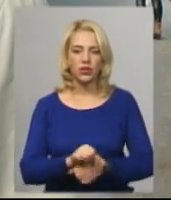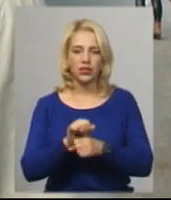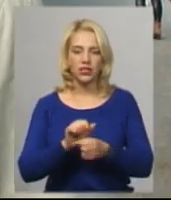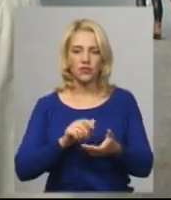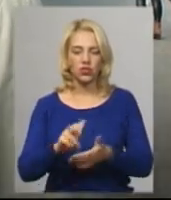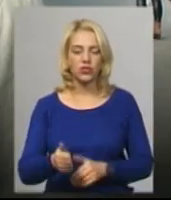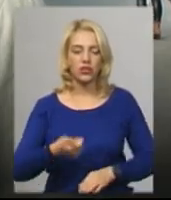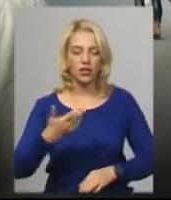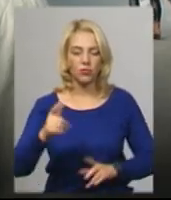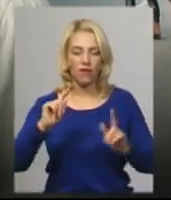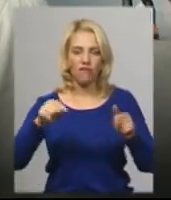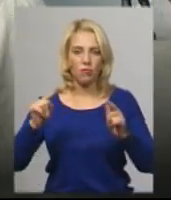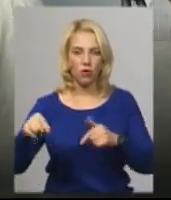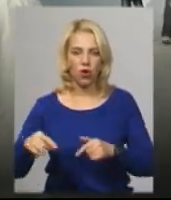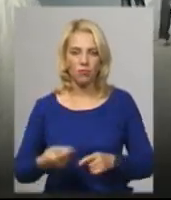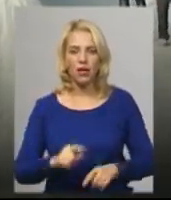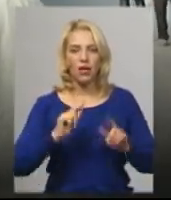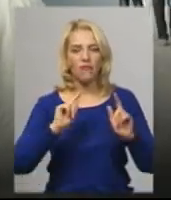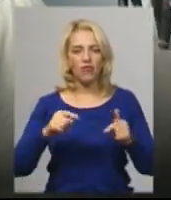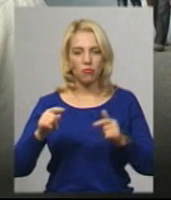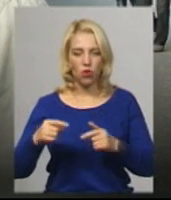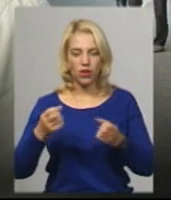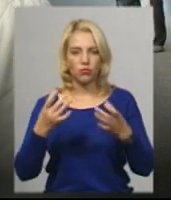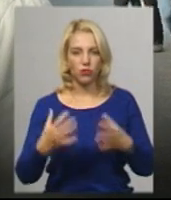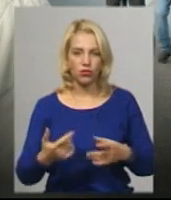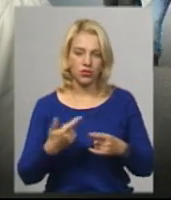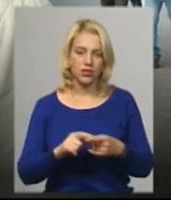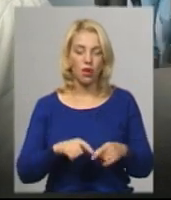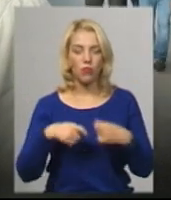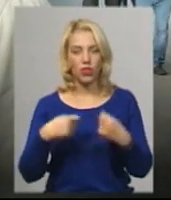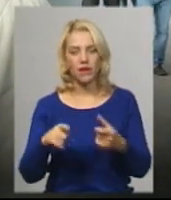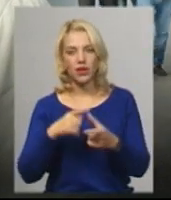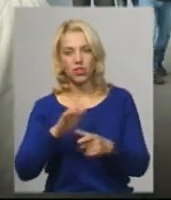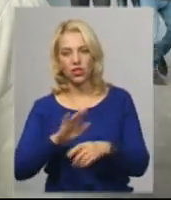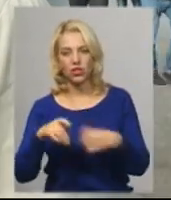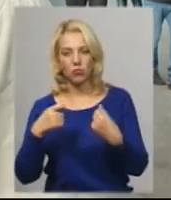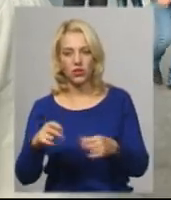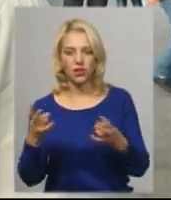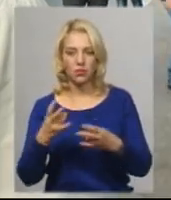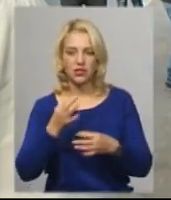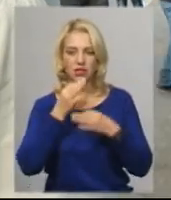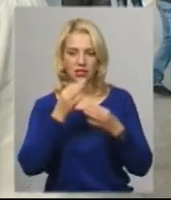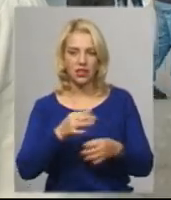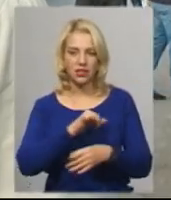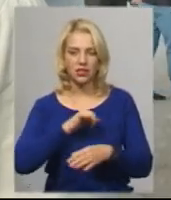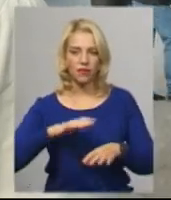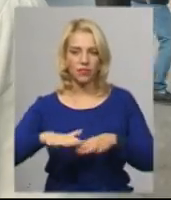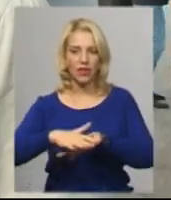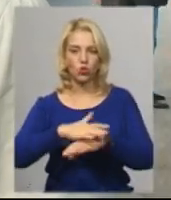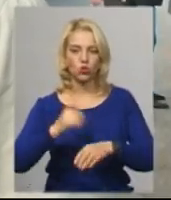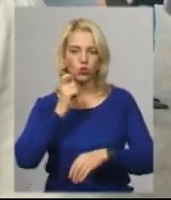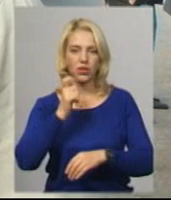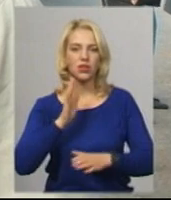вимоги дуже прості. Продавати землю чи ні, має сказати народ України, тільки через референдум. Спочатку проходить